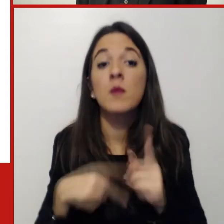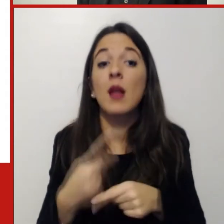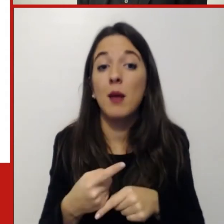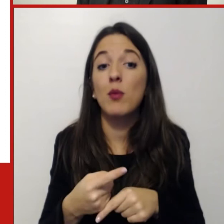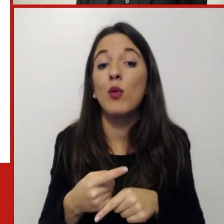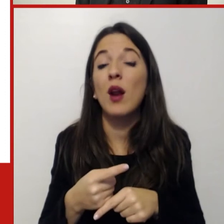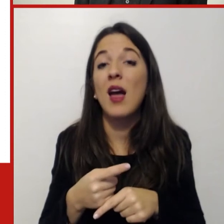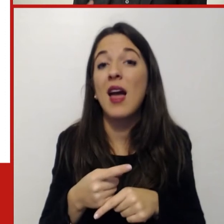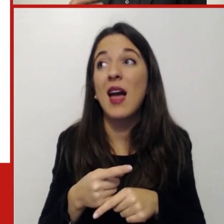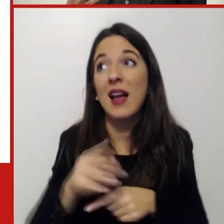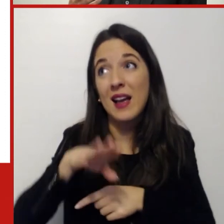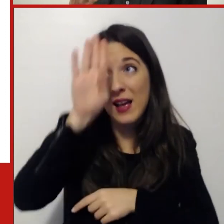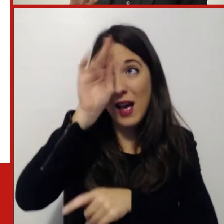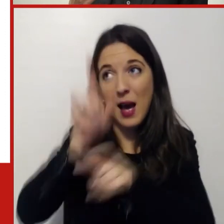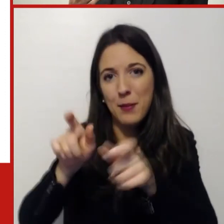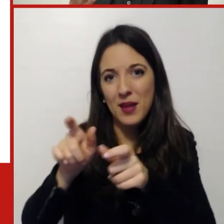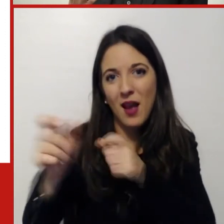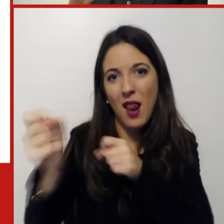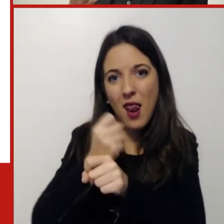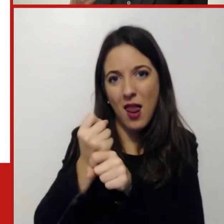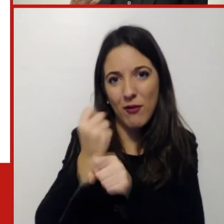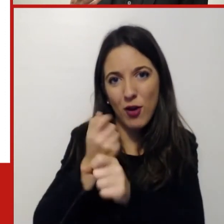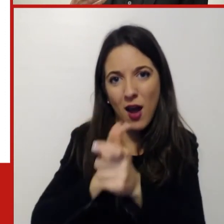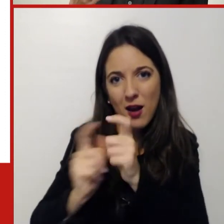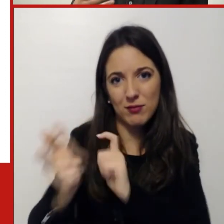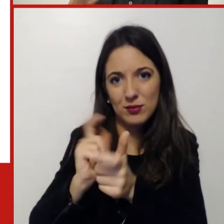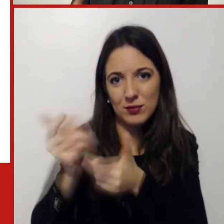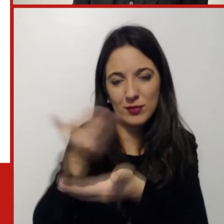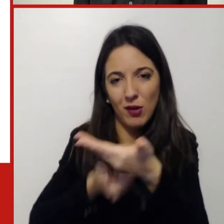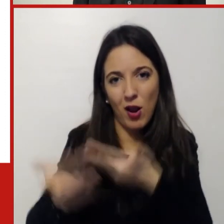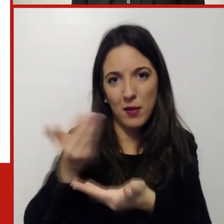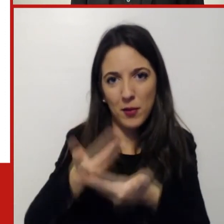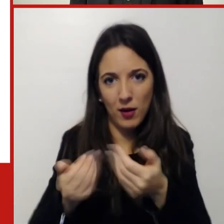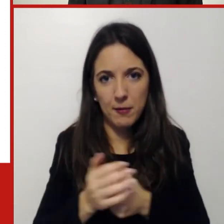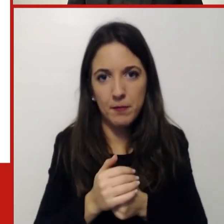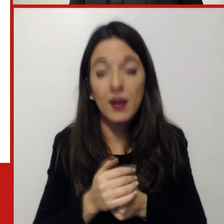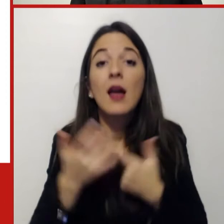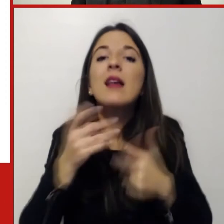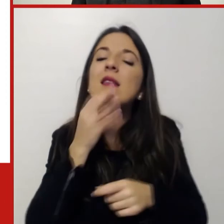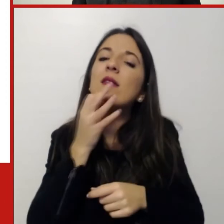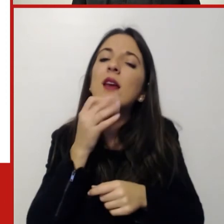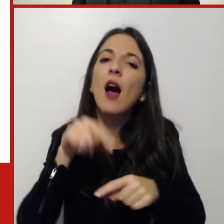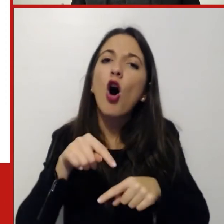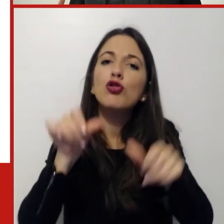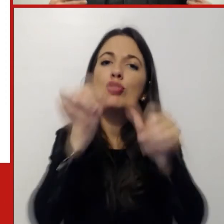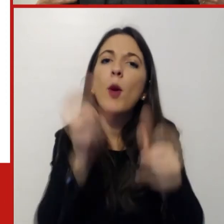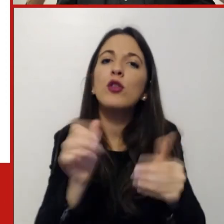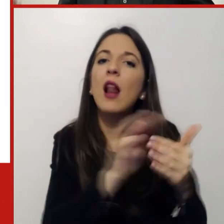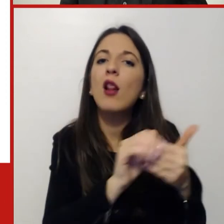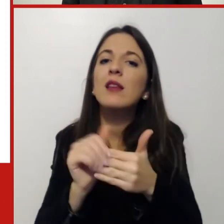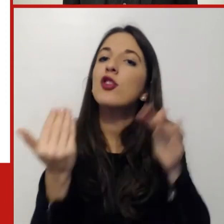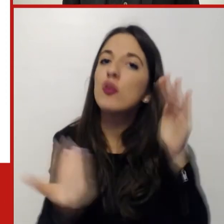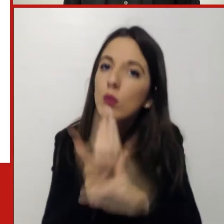diceva quello che bisogna sviluppare un nuovo modello di leadership che non sia una leadership a